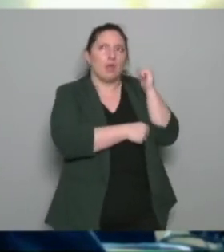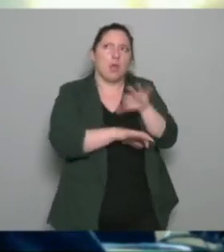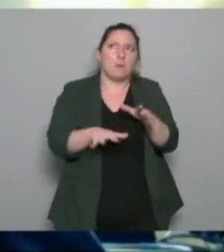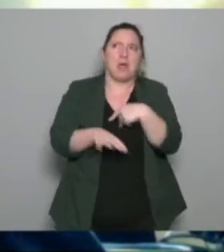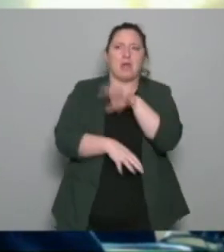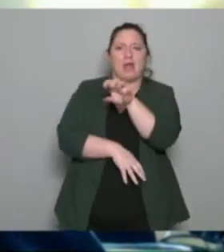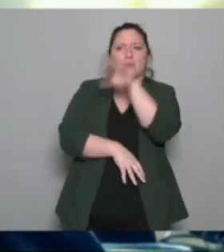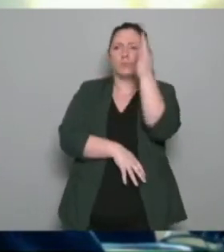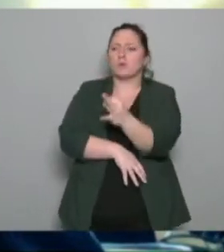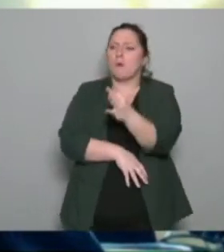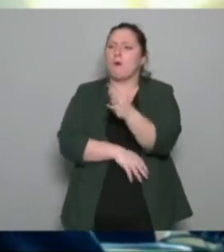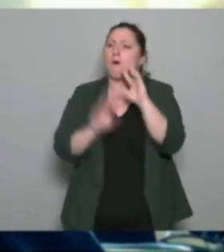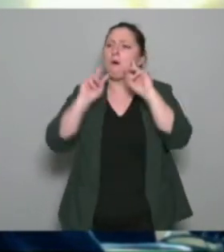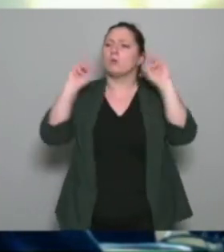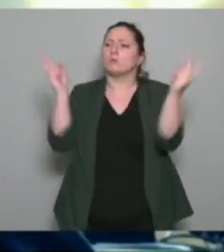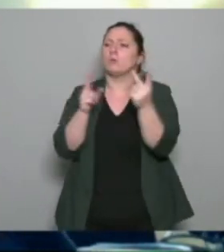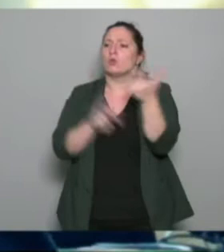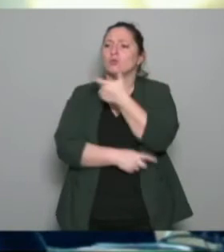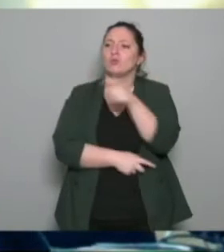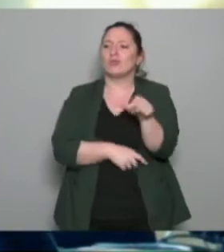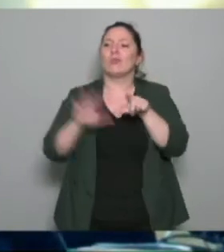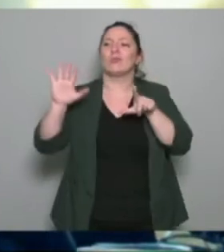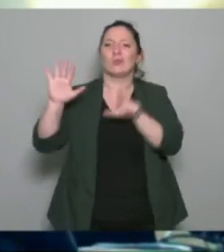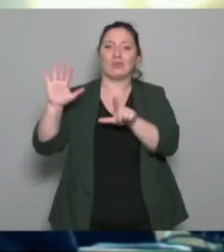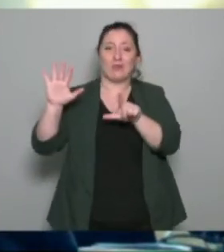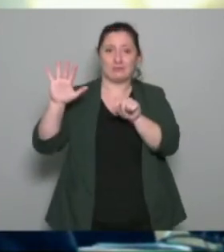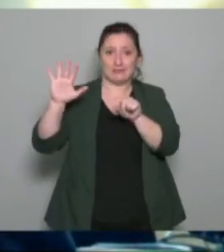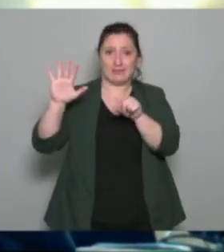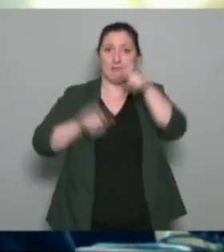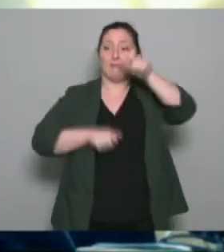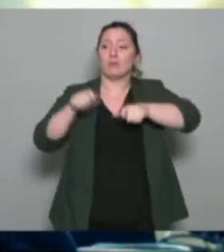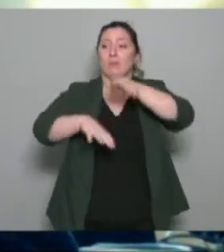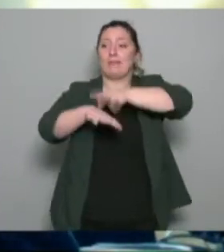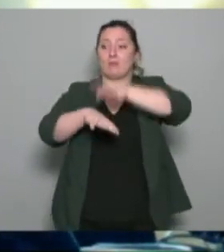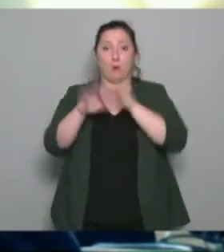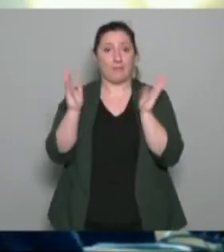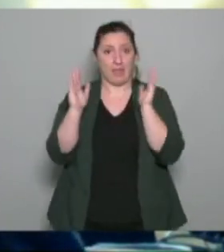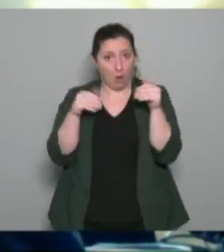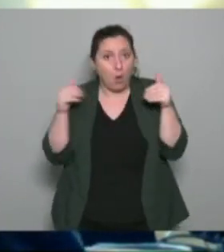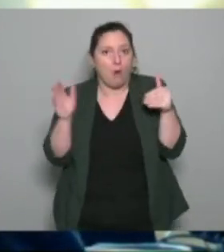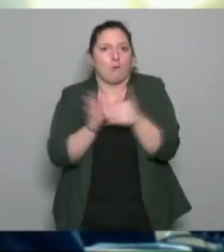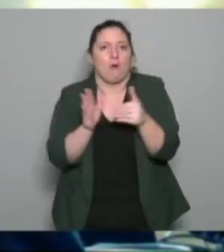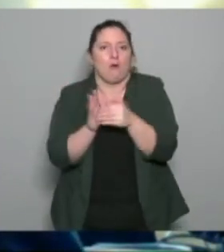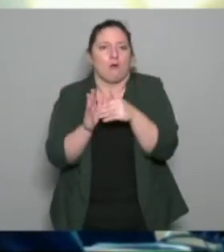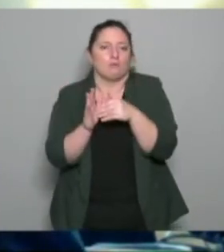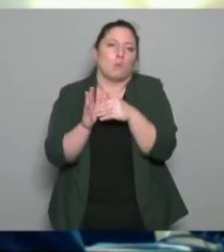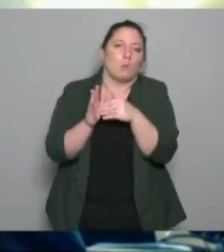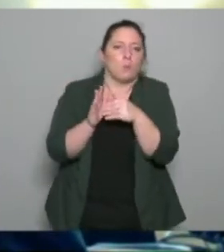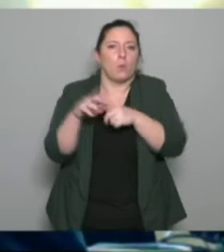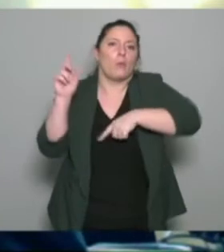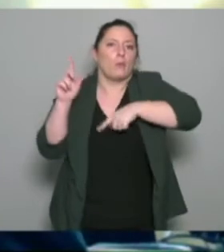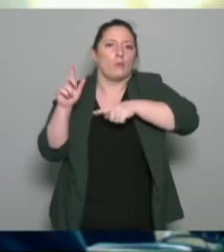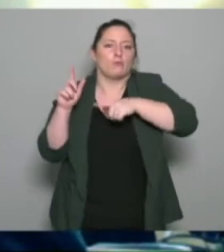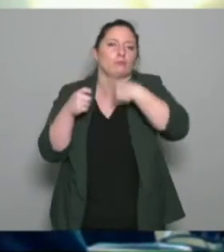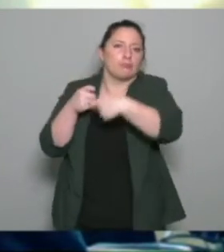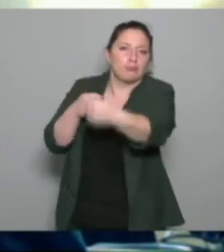270 patients encore hospitalisés aujourd'hui alors plus ou moins au long cours on avait aussi des